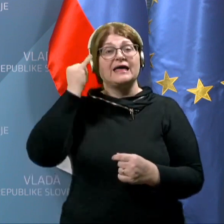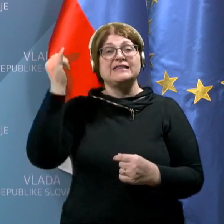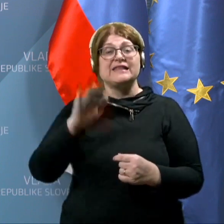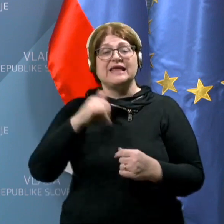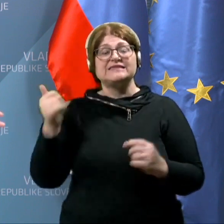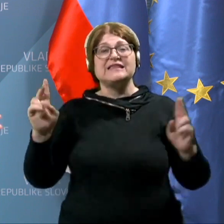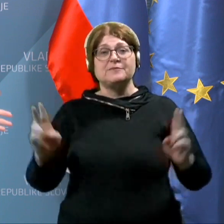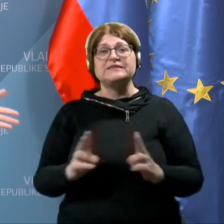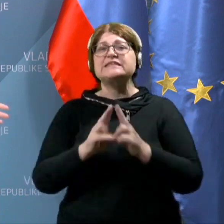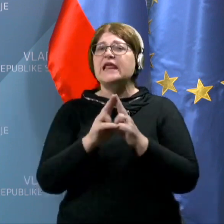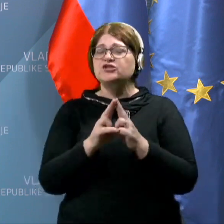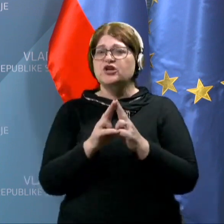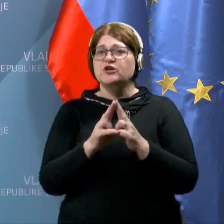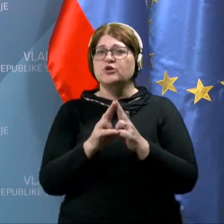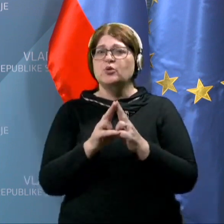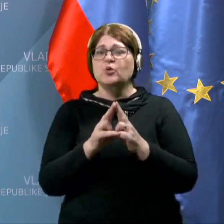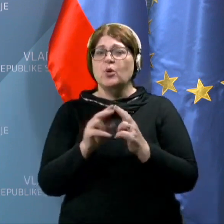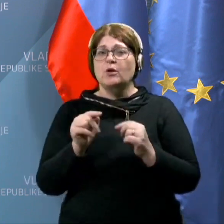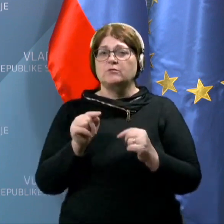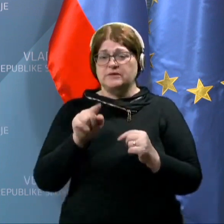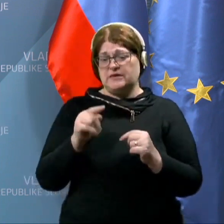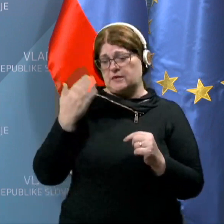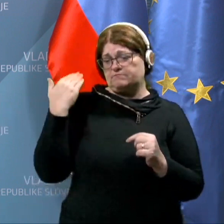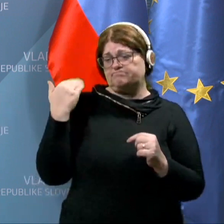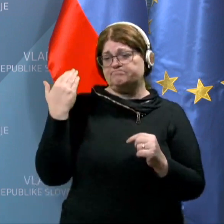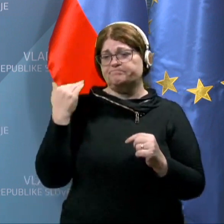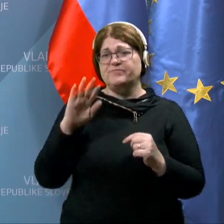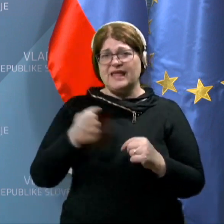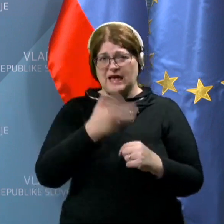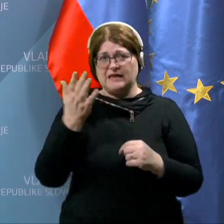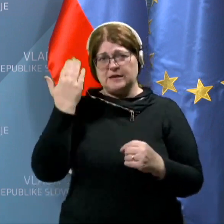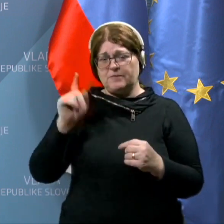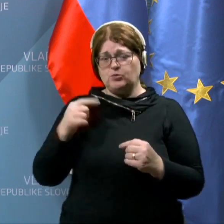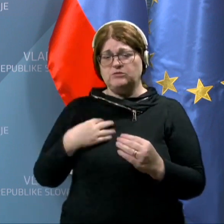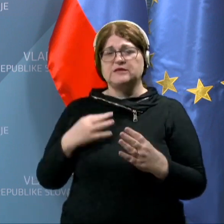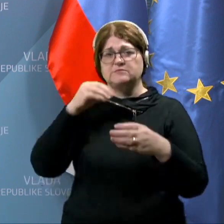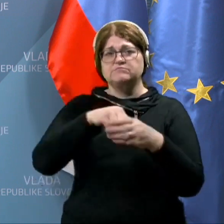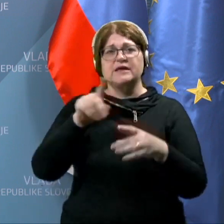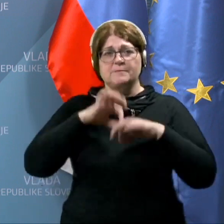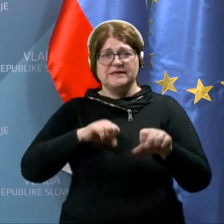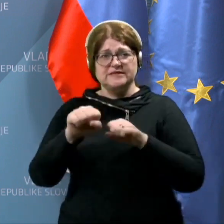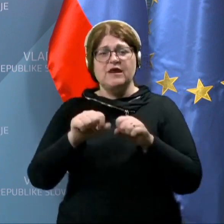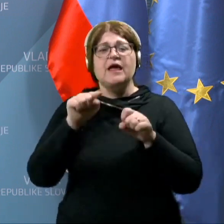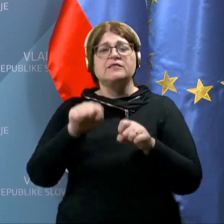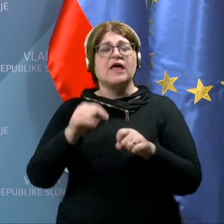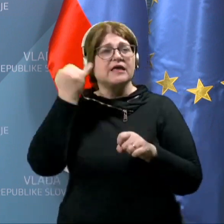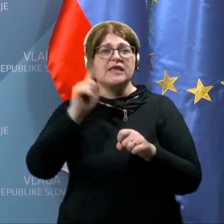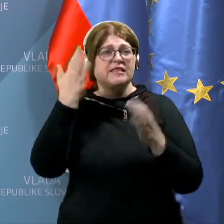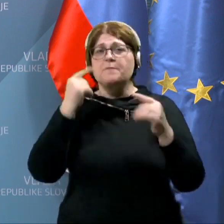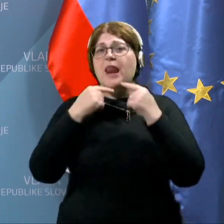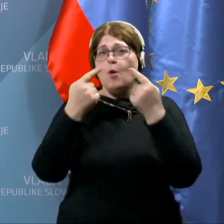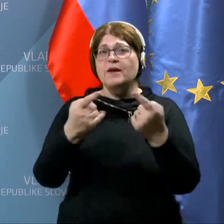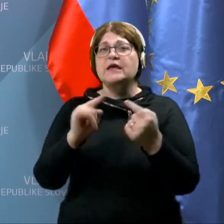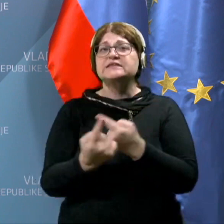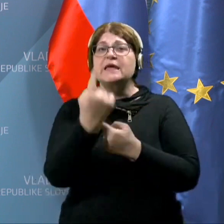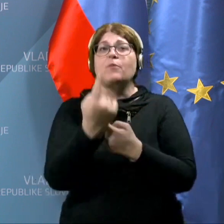srečanju, na katerem sem bila tudi jaz in predsednik vlade, ni bila omenjena, se